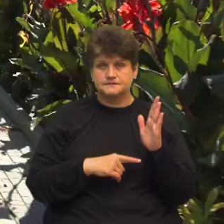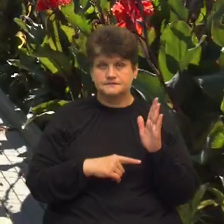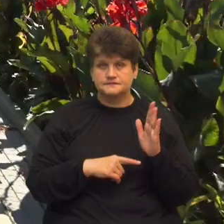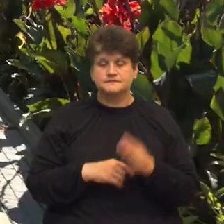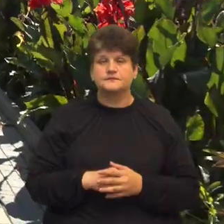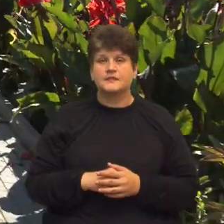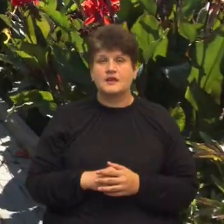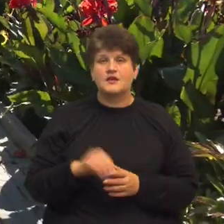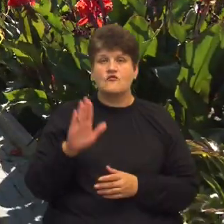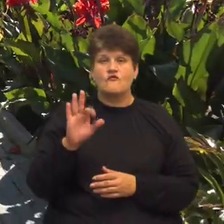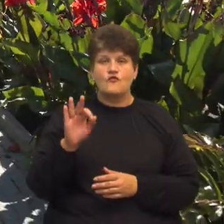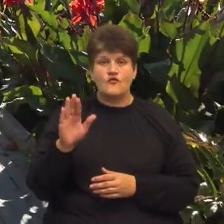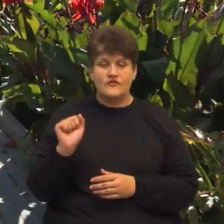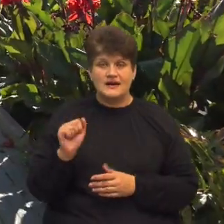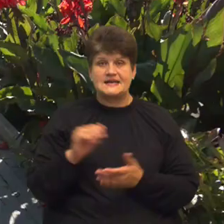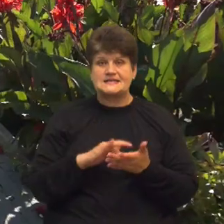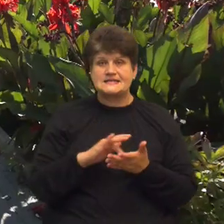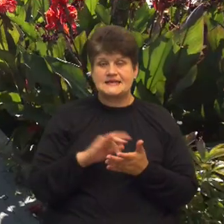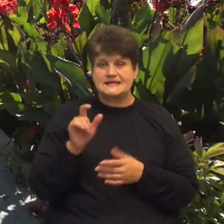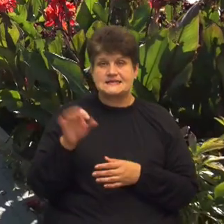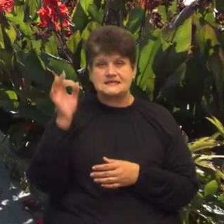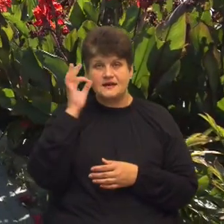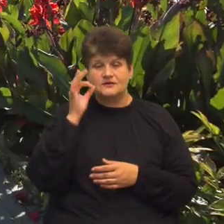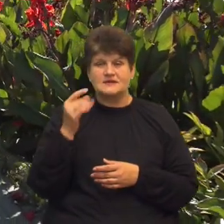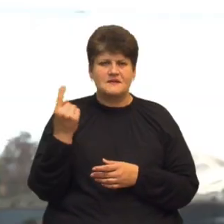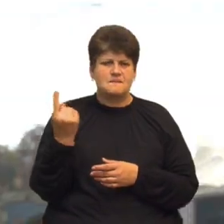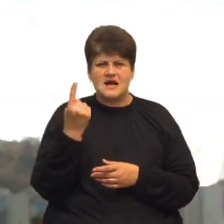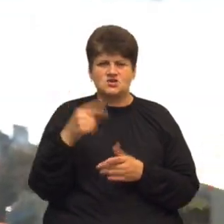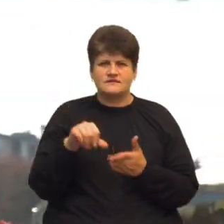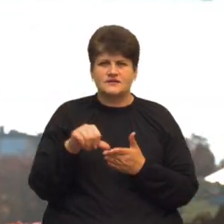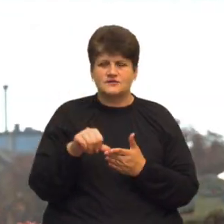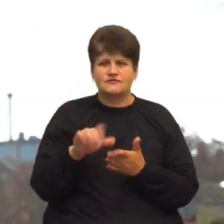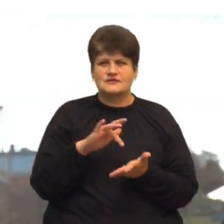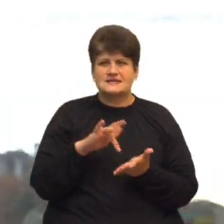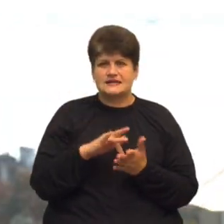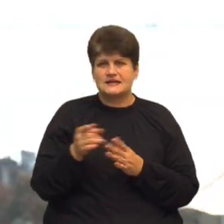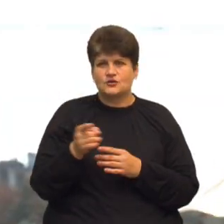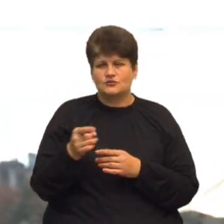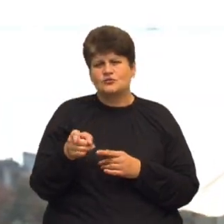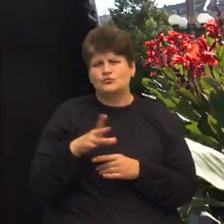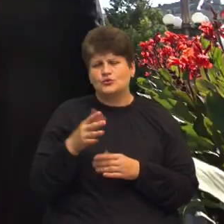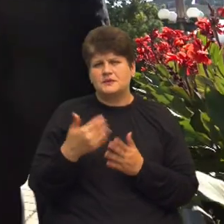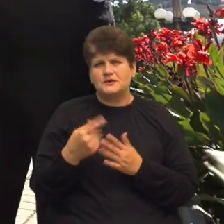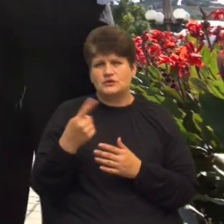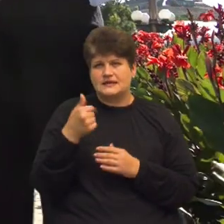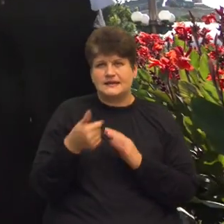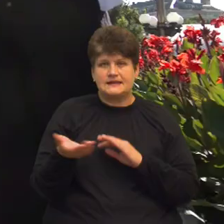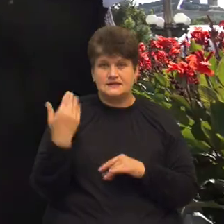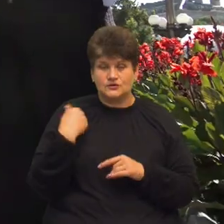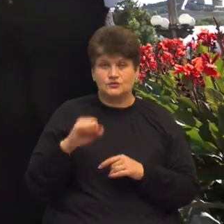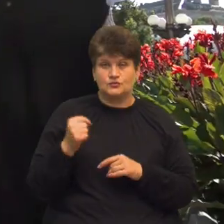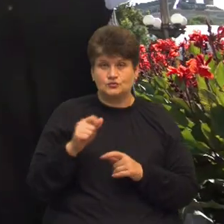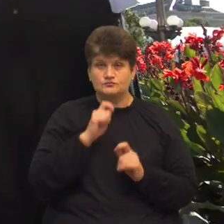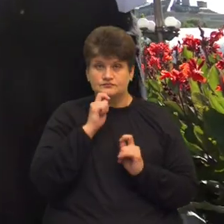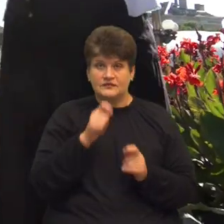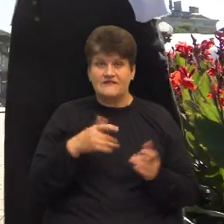Вова Циган згадує свій перший виступ у центрі Тернополя. Розповідає, це було понад рік тому. Тоді приятель подарував йому гітару. Грати